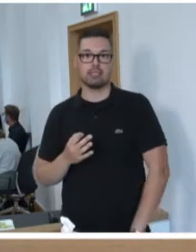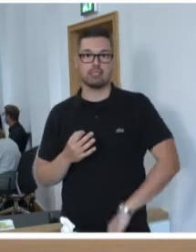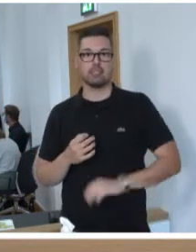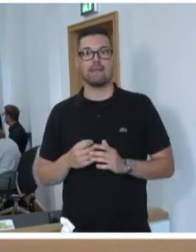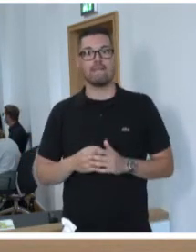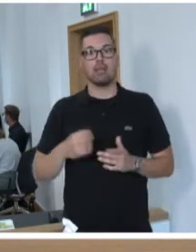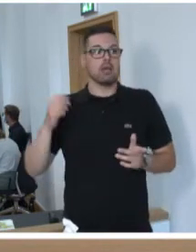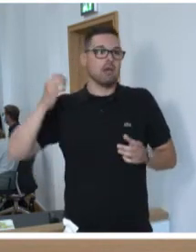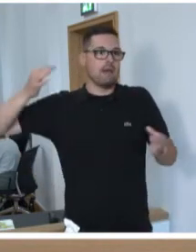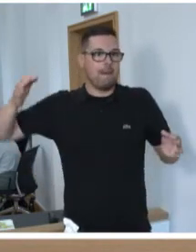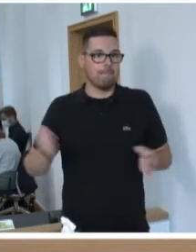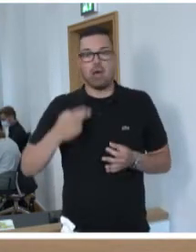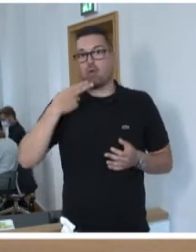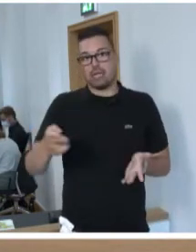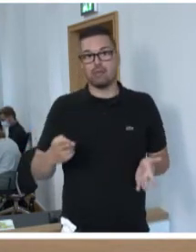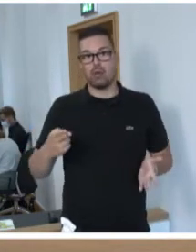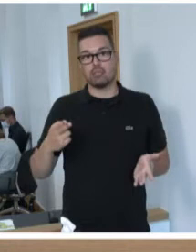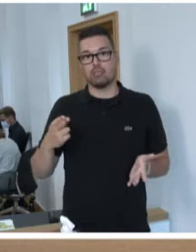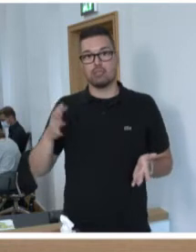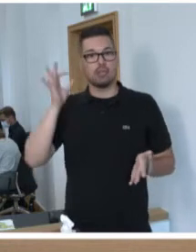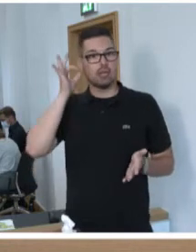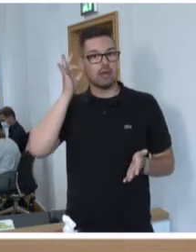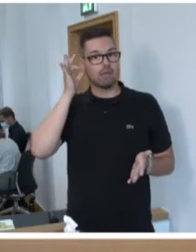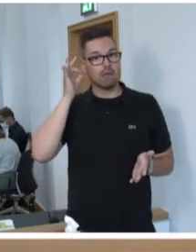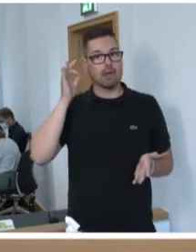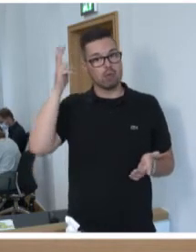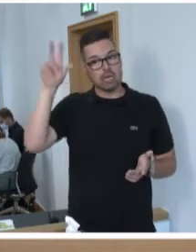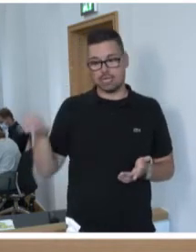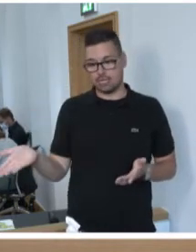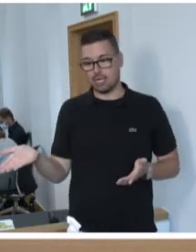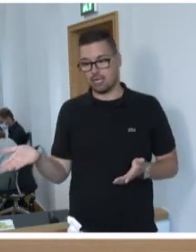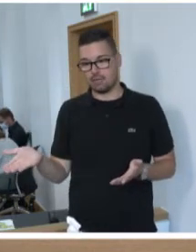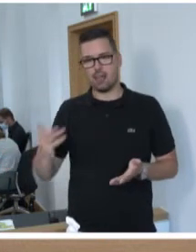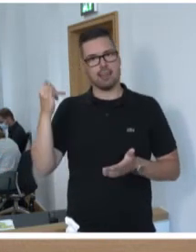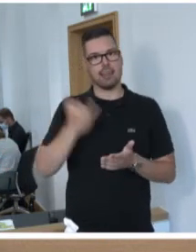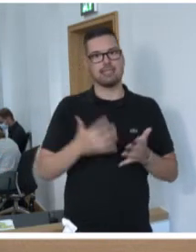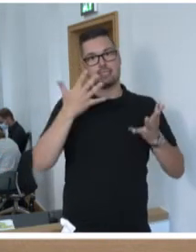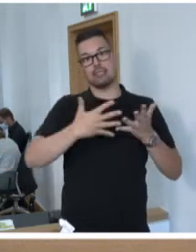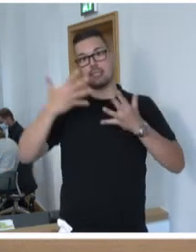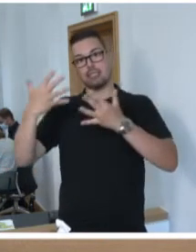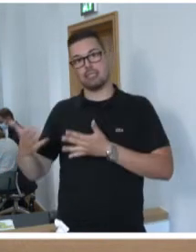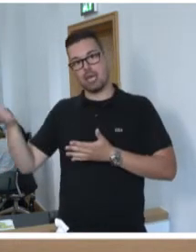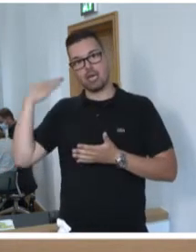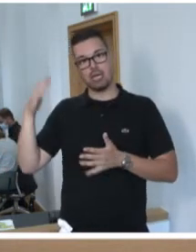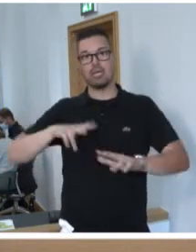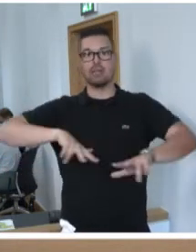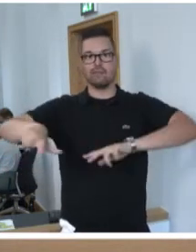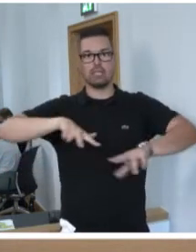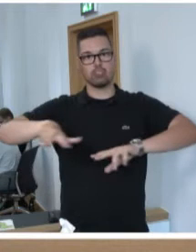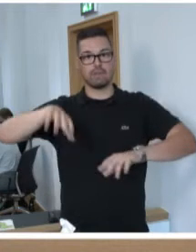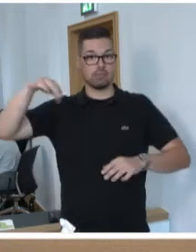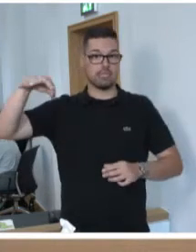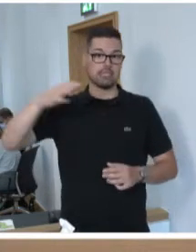braucht es Antworten, Frau Ministerpräsidentin, zumal Sie in den letzten zehn Jahren Wirtschaftsministerin